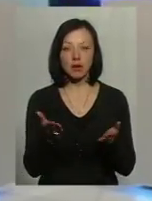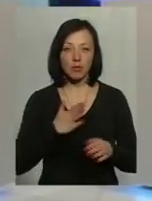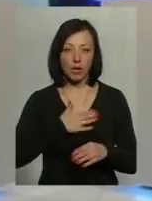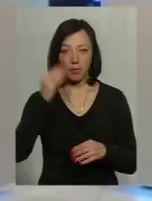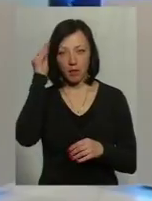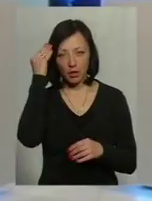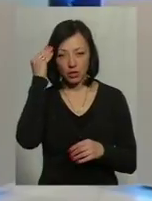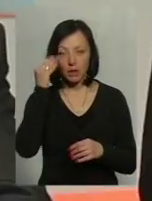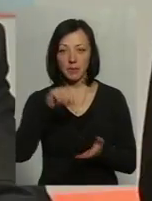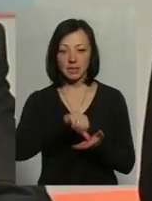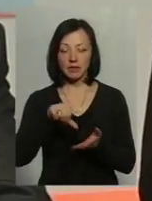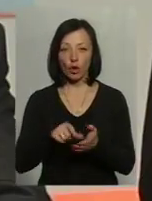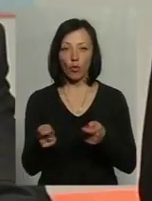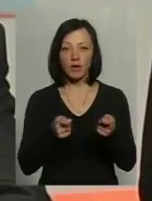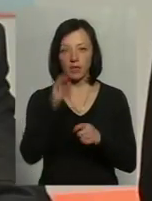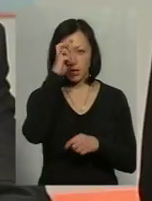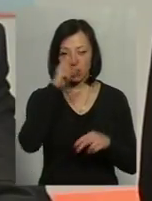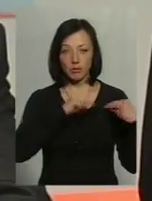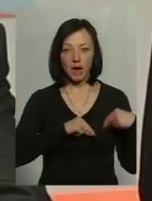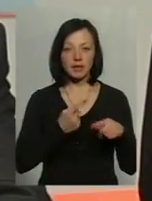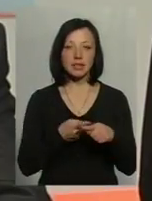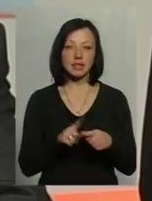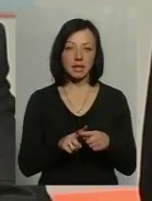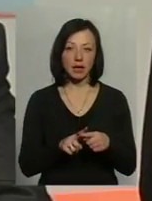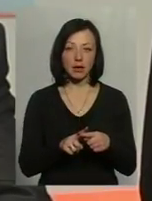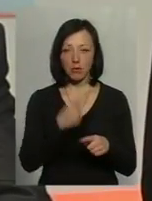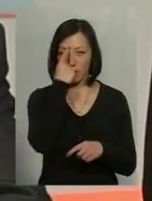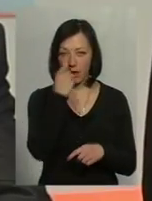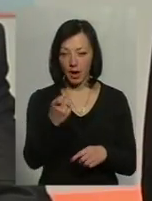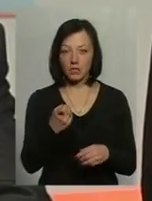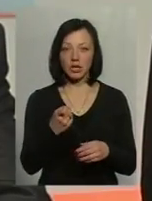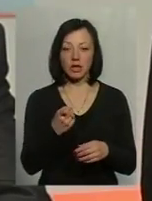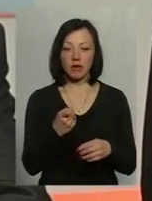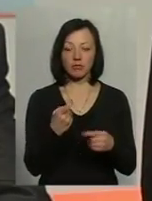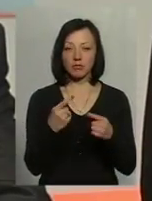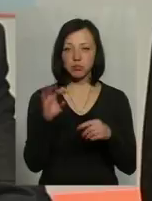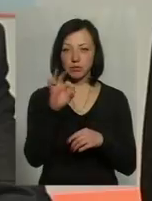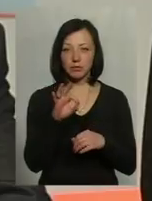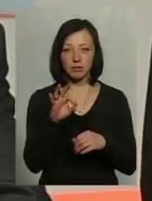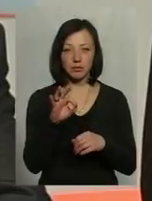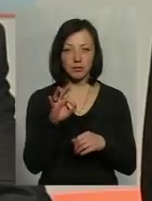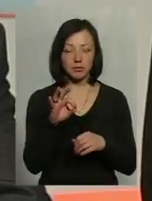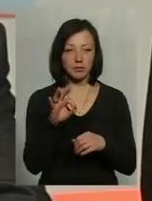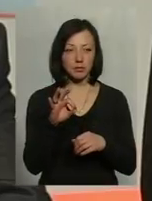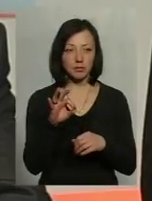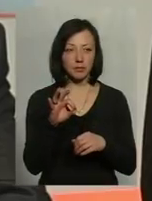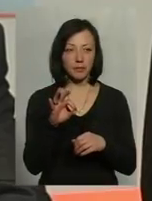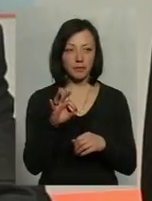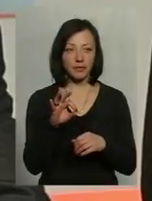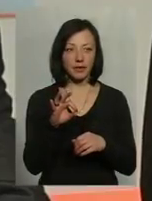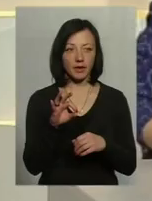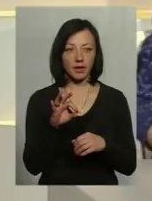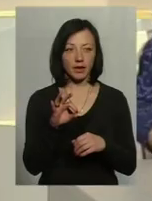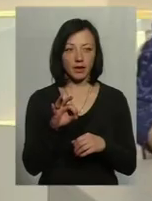бачення, як представника управління держпраці, це попереджування відносно інших підприємців і роботодавців.